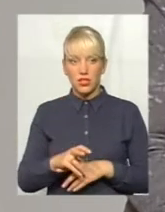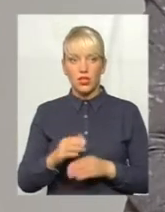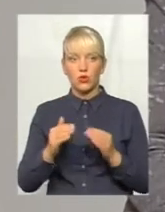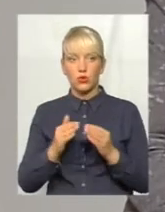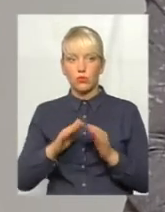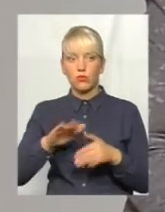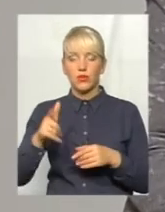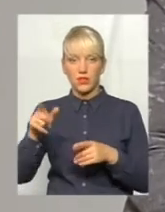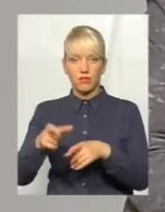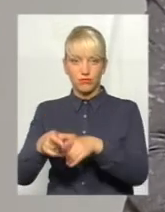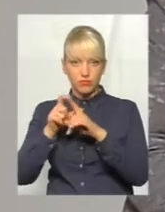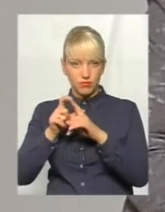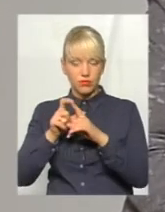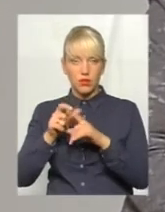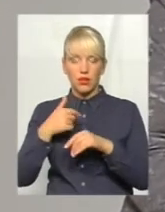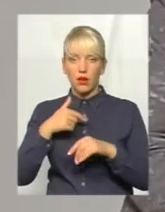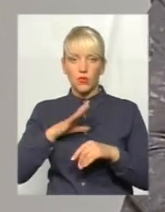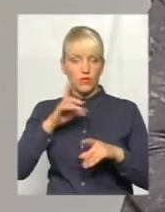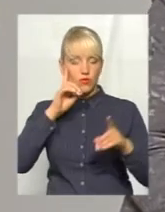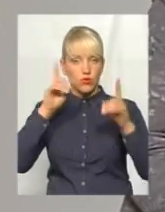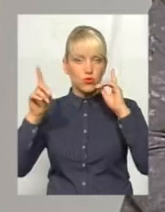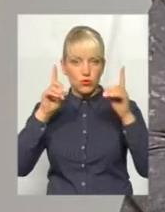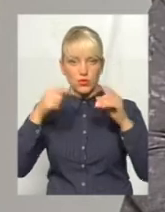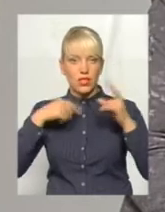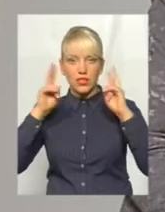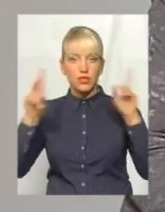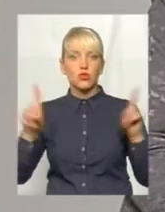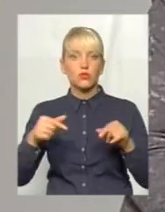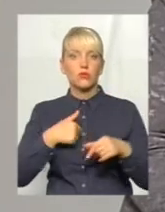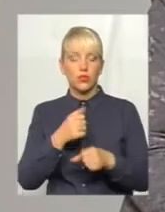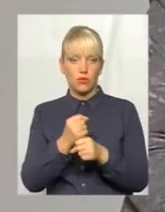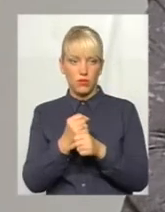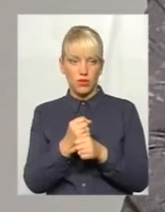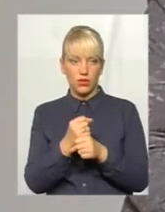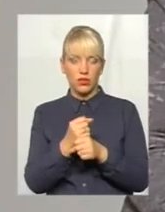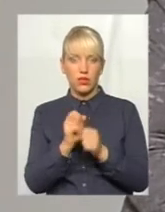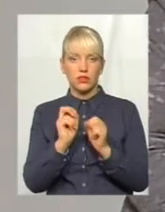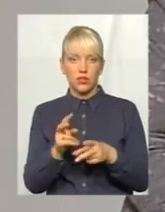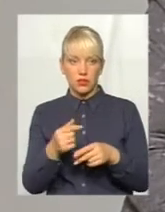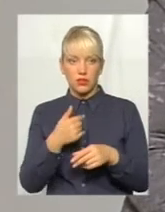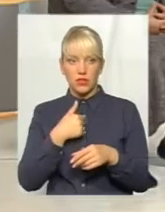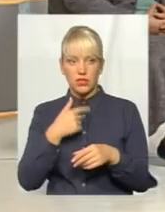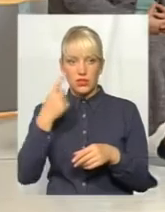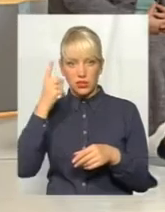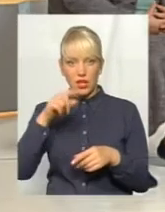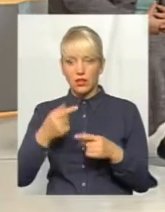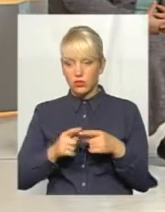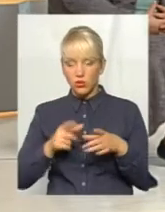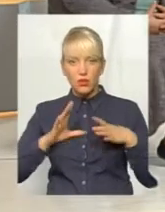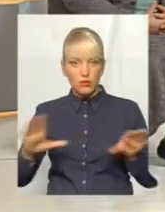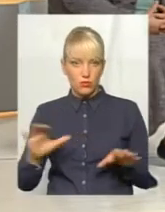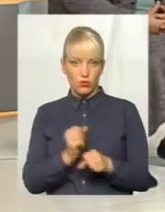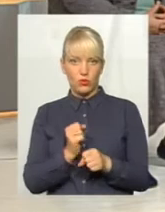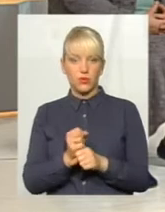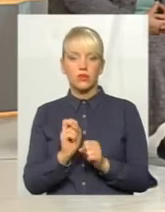я була в великому такому трансі. Я не знала, що мені думати і як мені згоджуватися за це. Ми знали, що ми цього не робили і як можна було